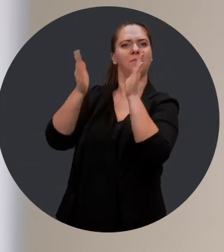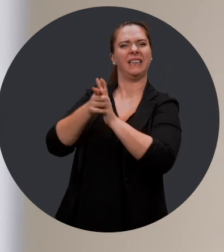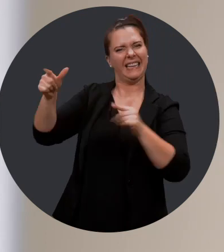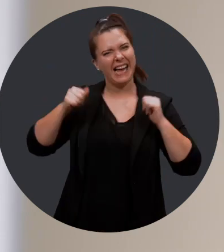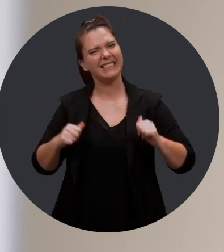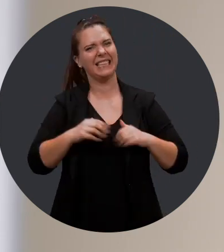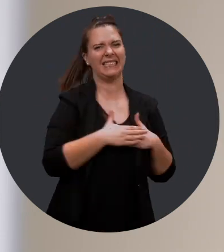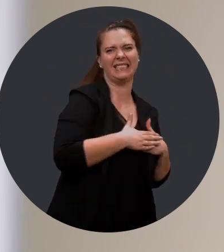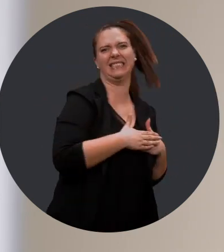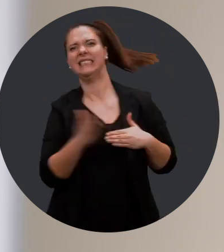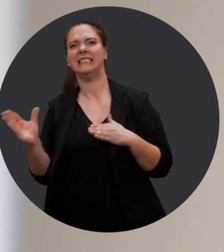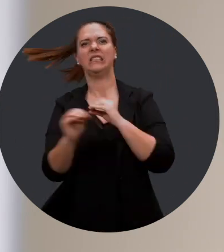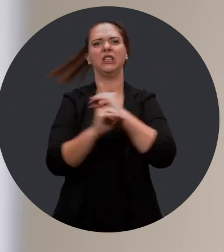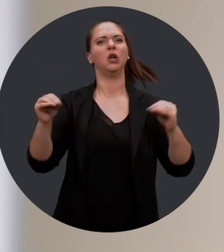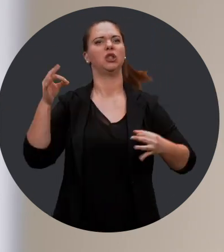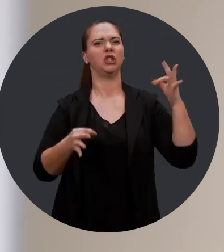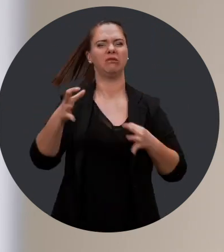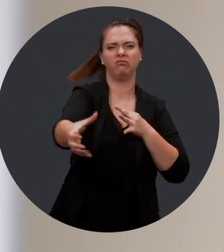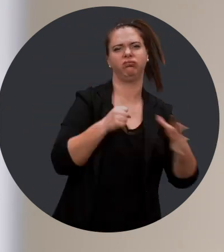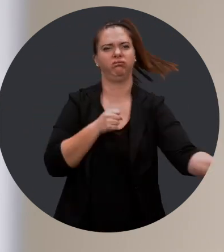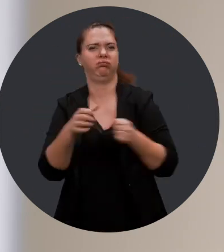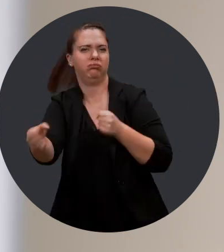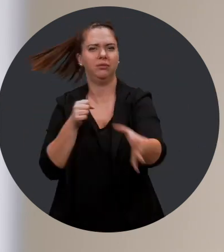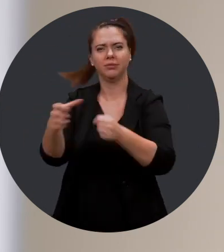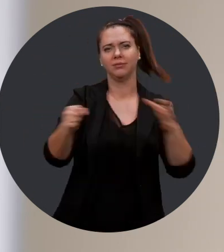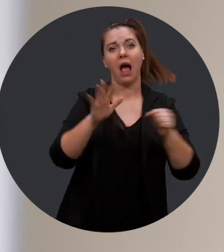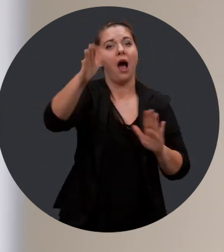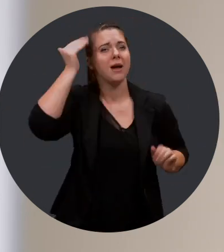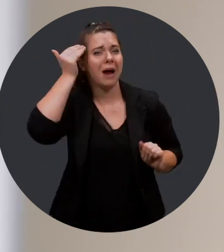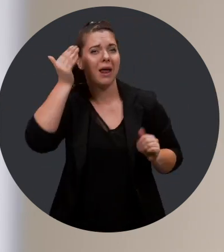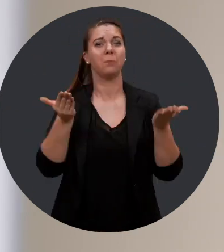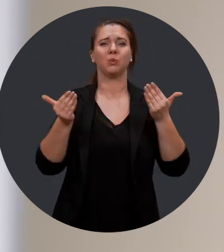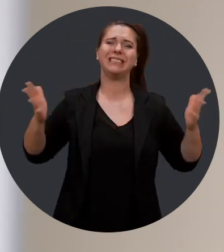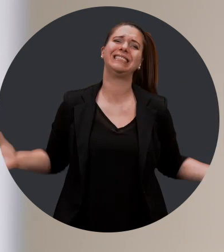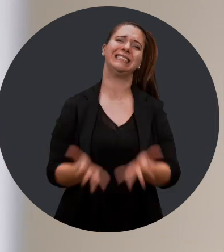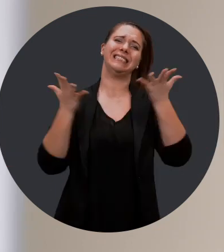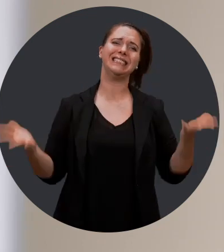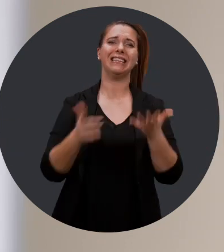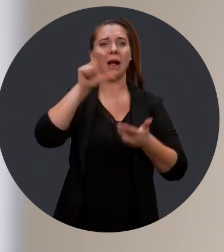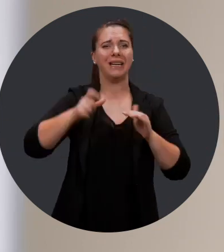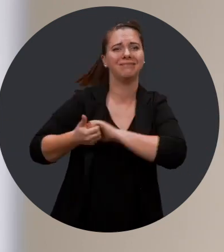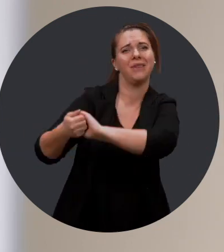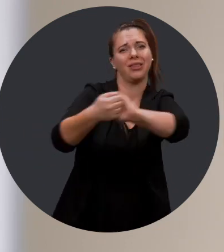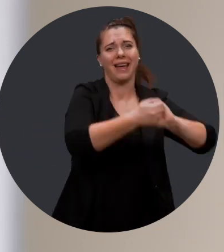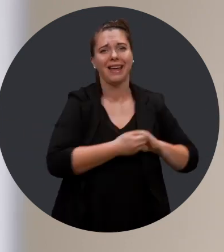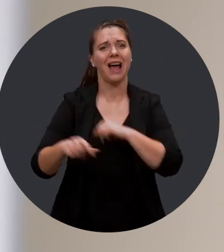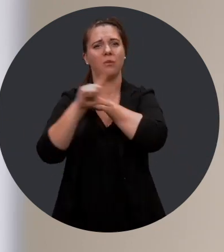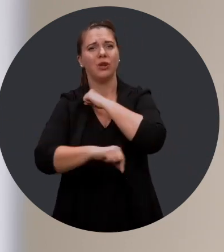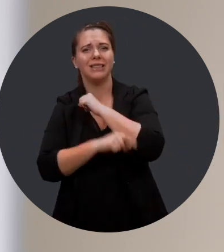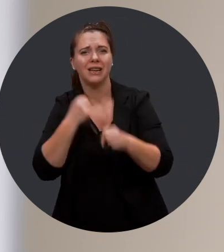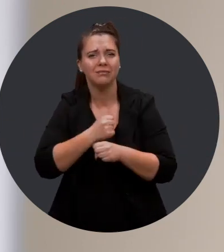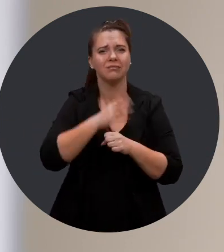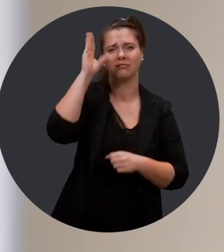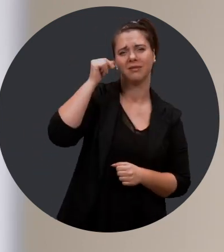à tous sans jugement. Il rappelle la nécessité de promouvoir un Québec plus solidaire et aussi que toutes